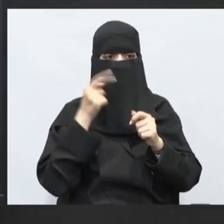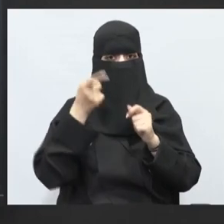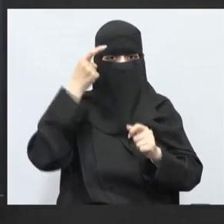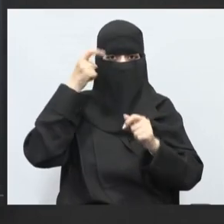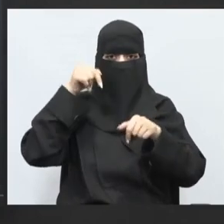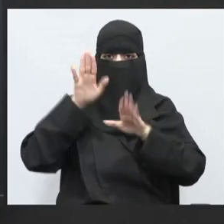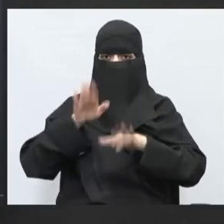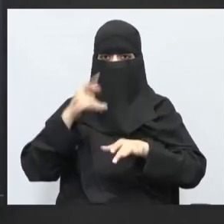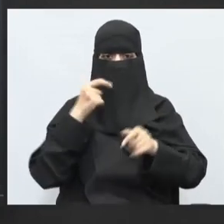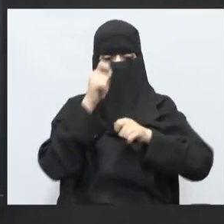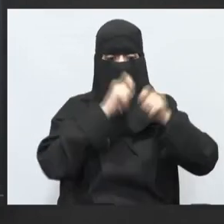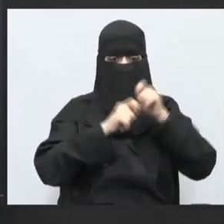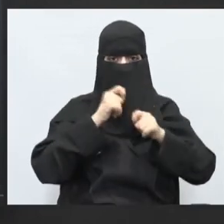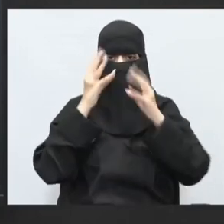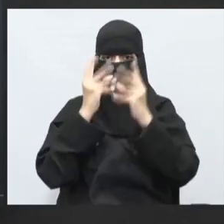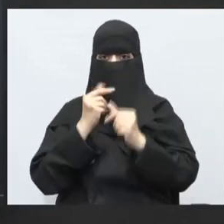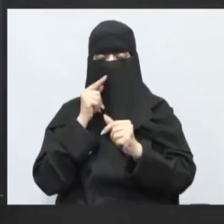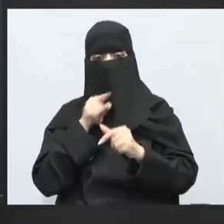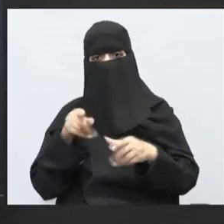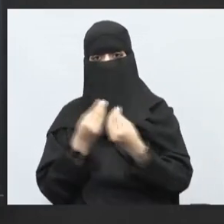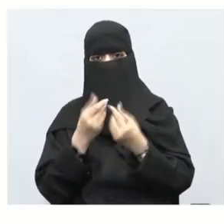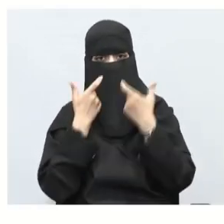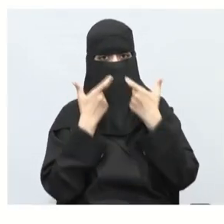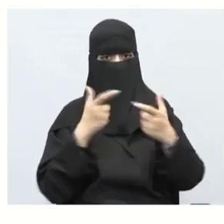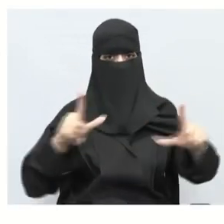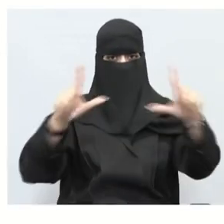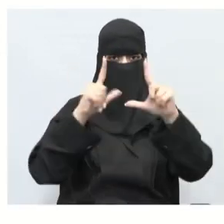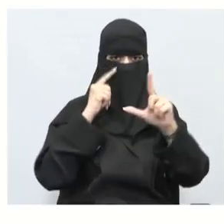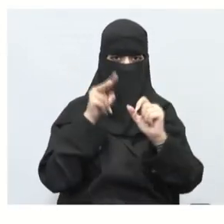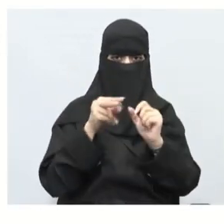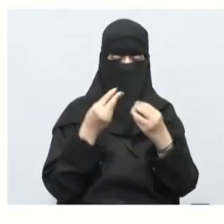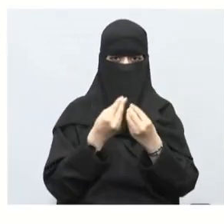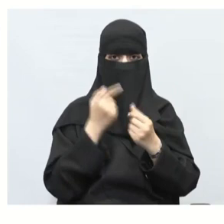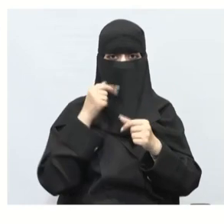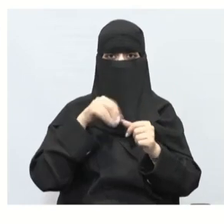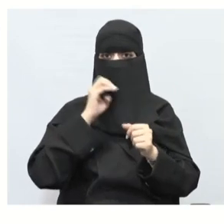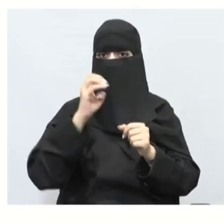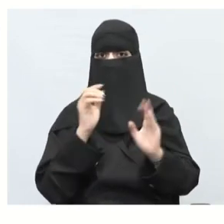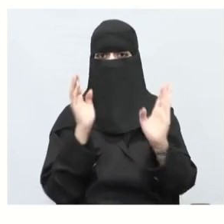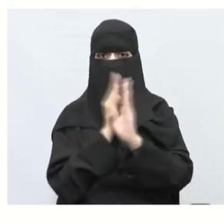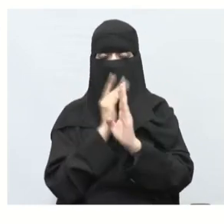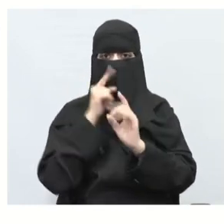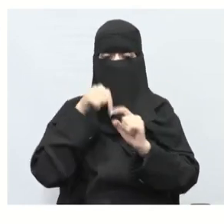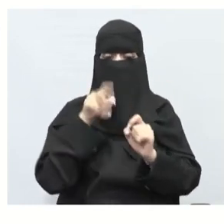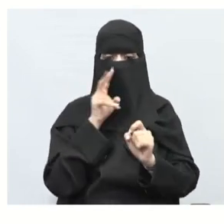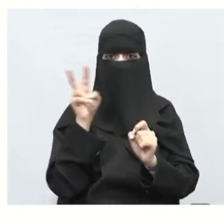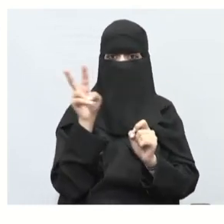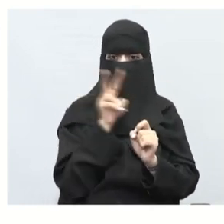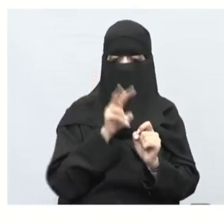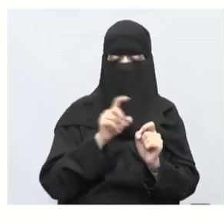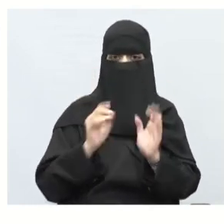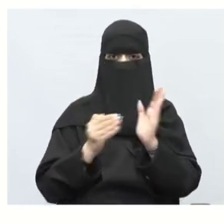وهذه نقطة مهمة جدا يلا الآن ركزوا جيدا في الشاشة كما تلاحظون الآن الحل عكسيا تكون قراءة المسألة من آخر